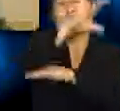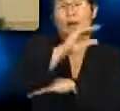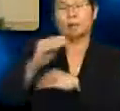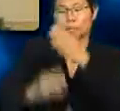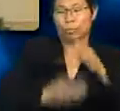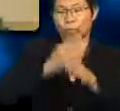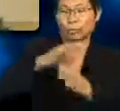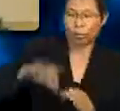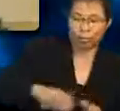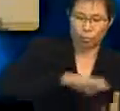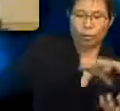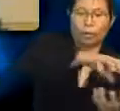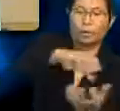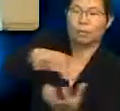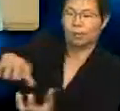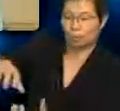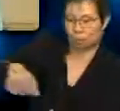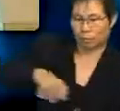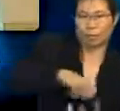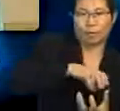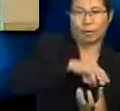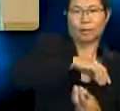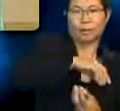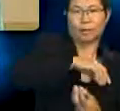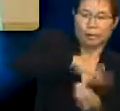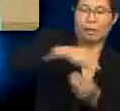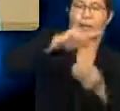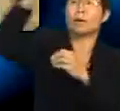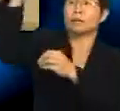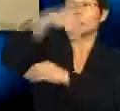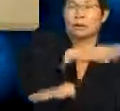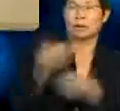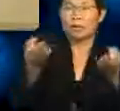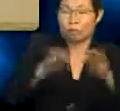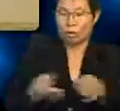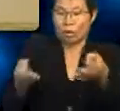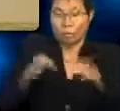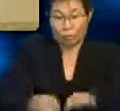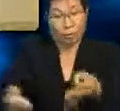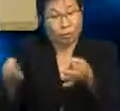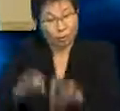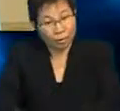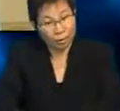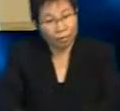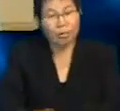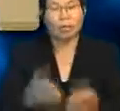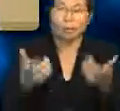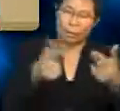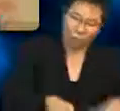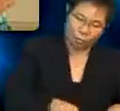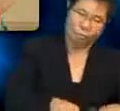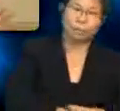Beredar mengelilingi matahari Serta fenomena-fenomena yang berlaku